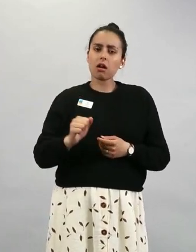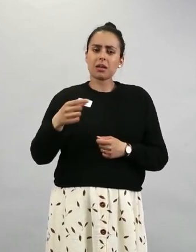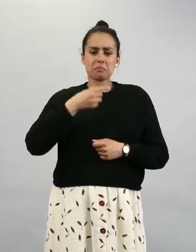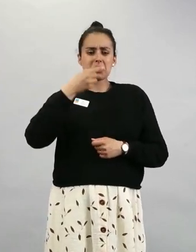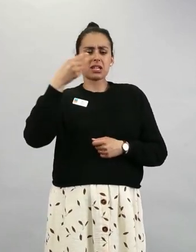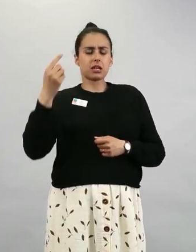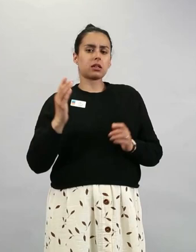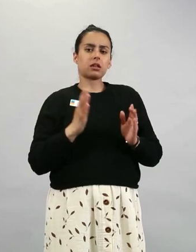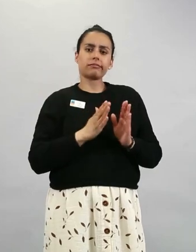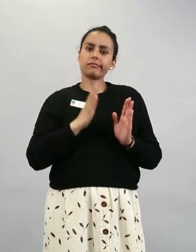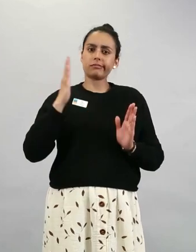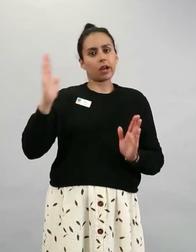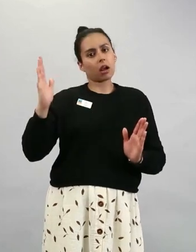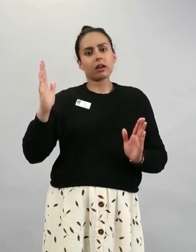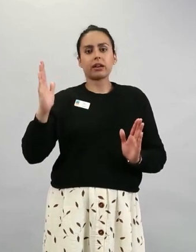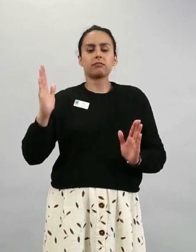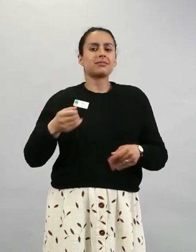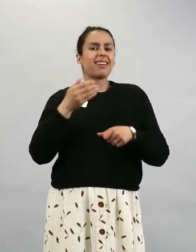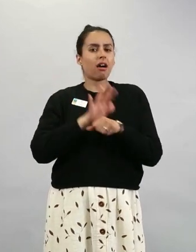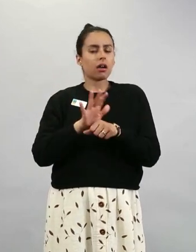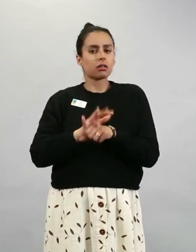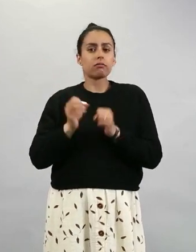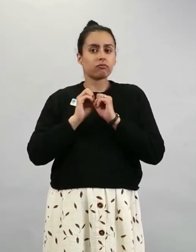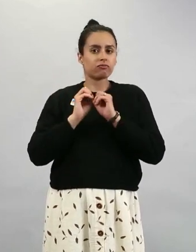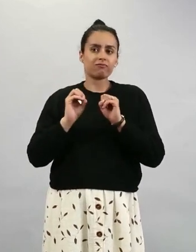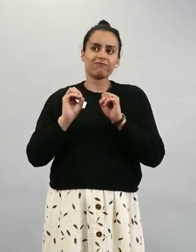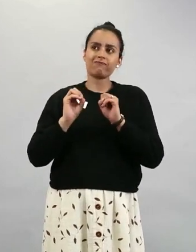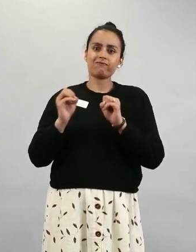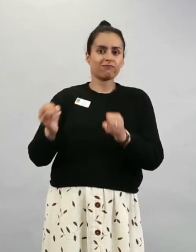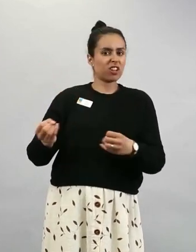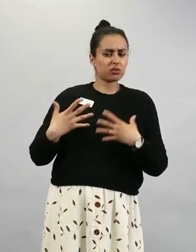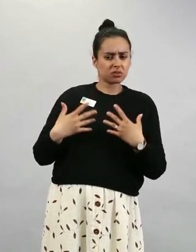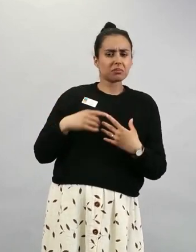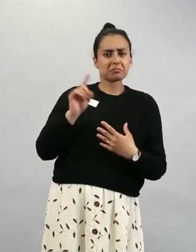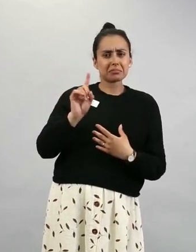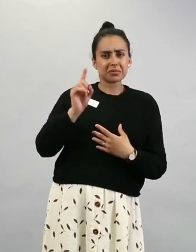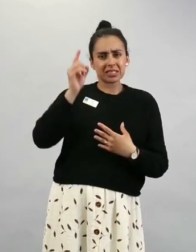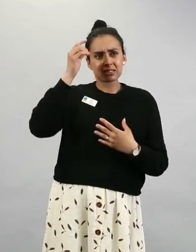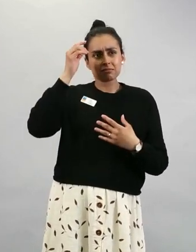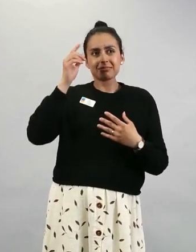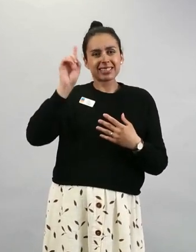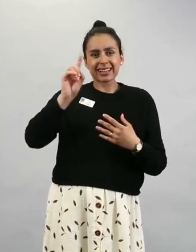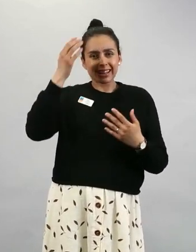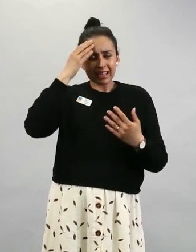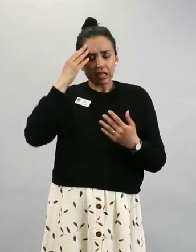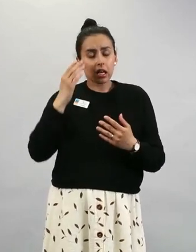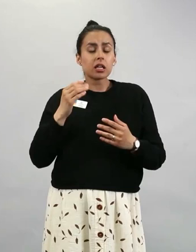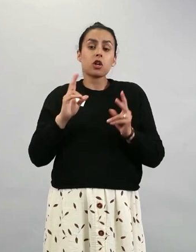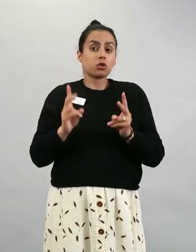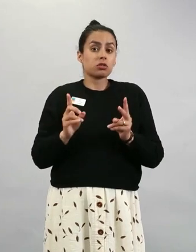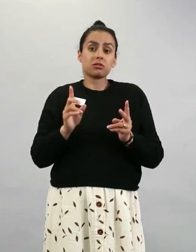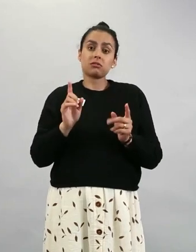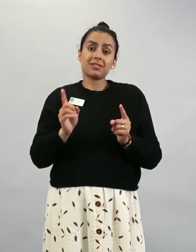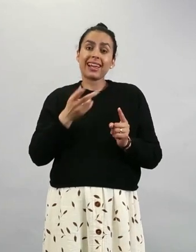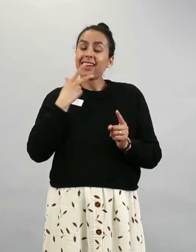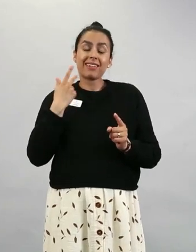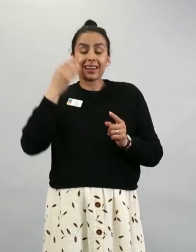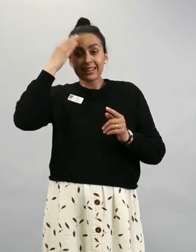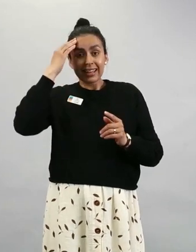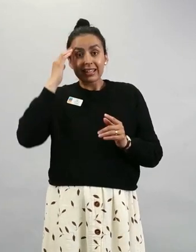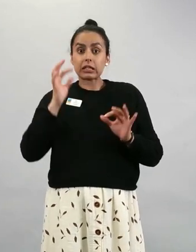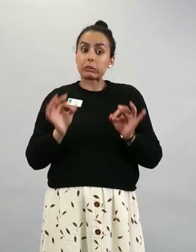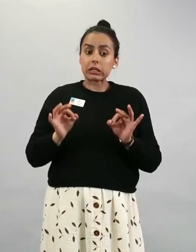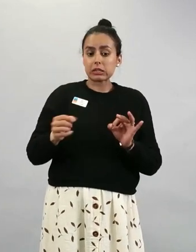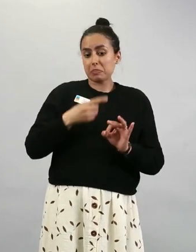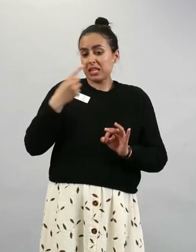haittavaikutuksista? Ja jos ei vielä tiedetä, niin millä tavalla tätä aiotaan tutkia? Pitkäaikaiset